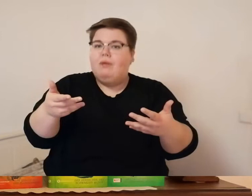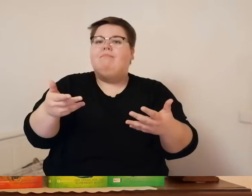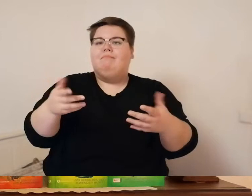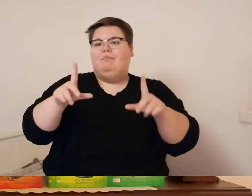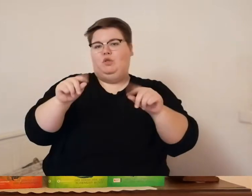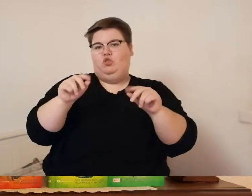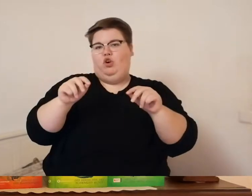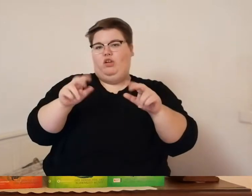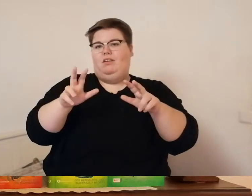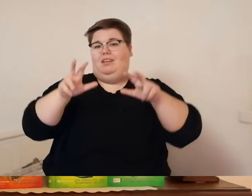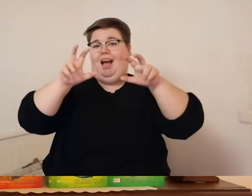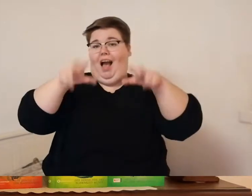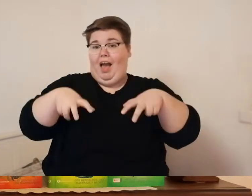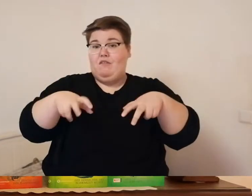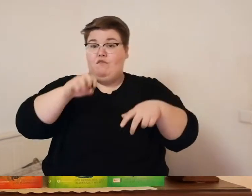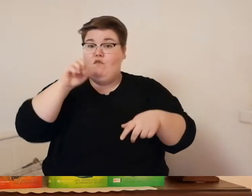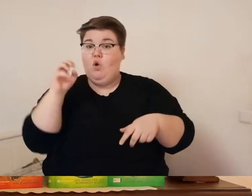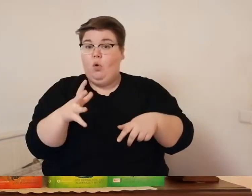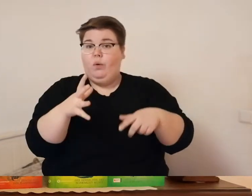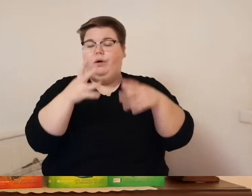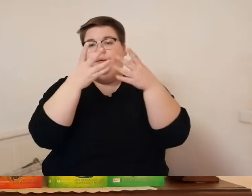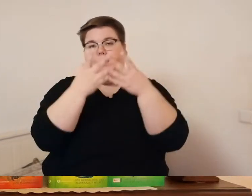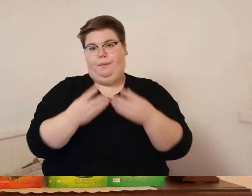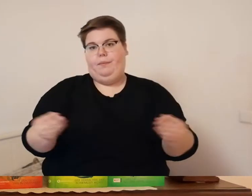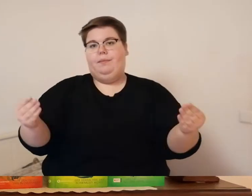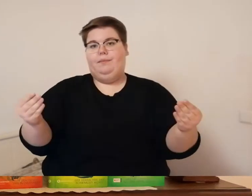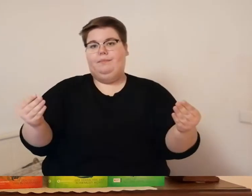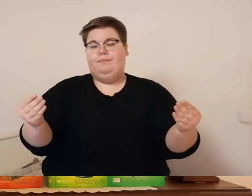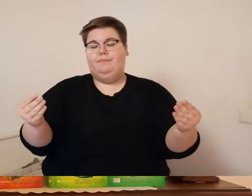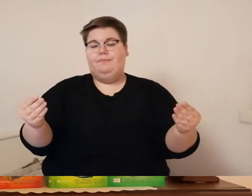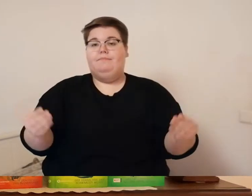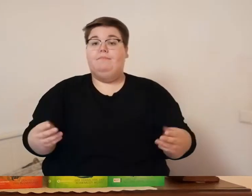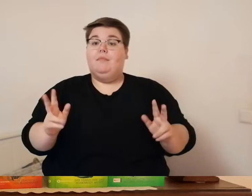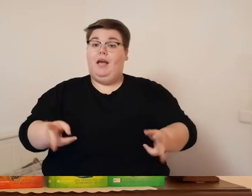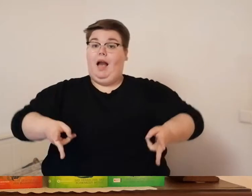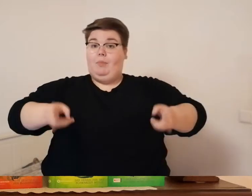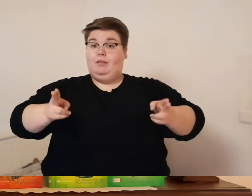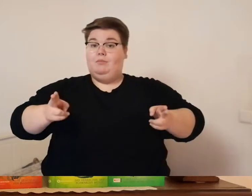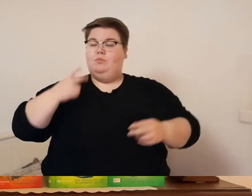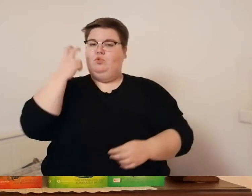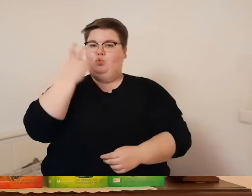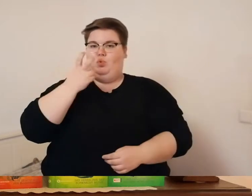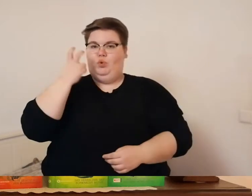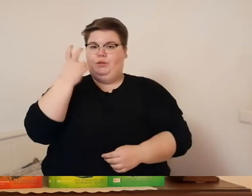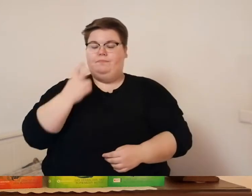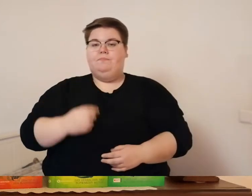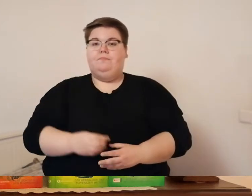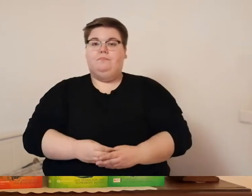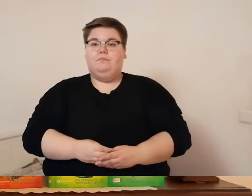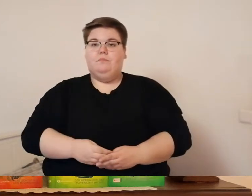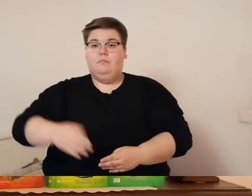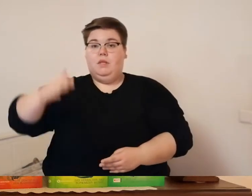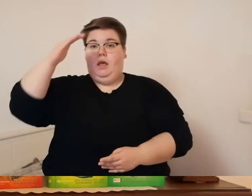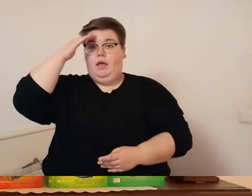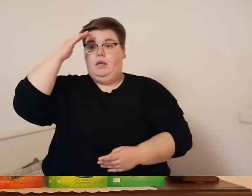die suche sobald er wieder klar sehen konnte erkannte eric zu seinem erstaunen dass er diesmal nicht nur ein tier